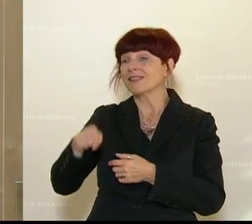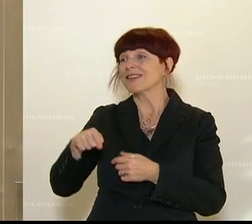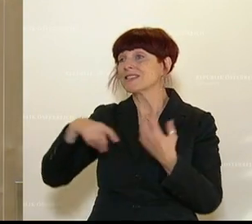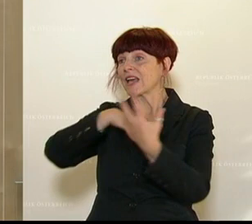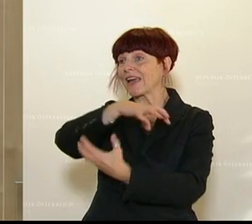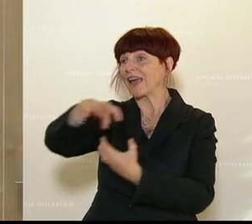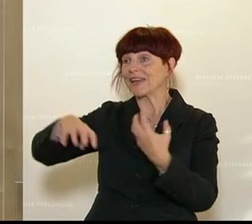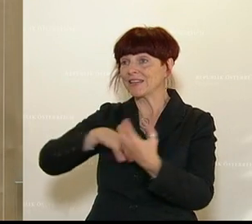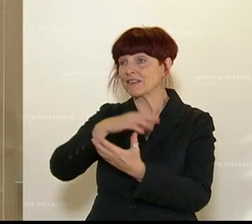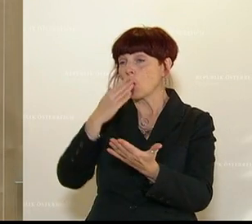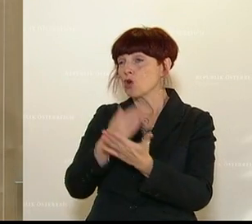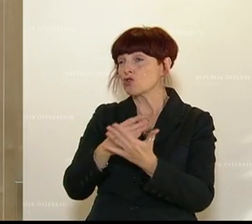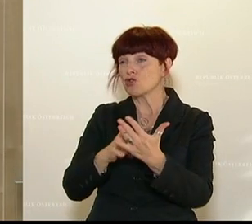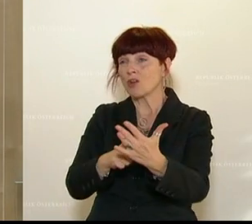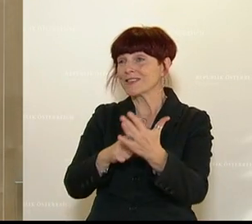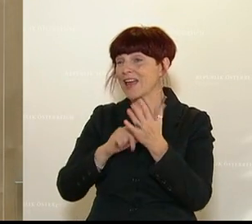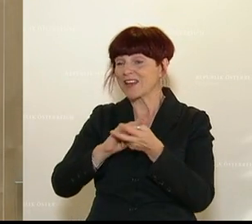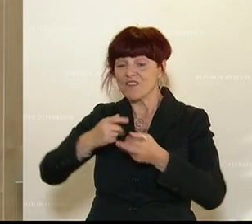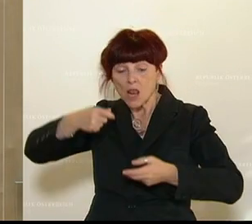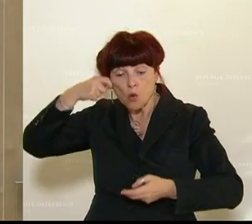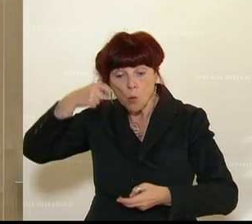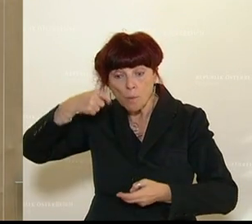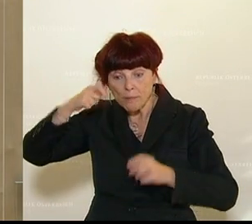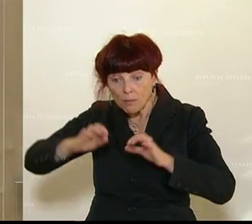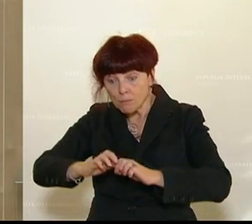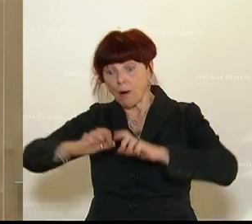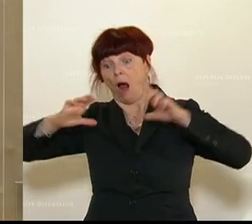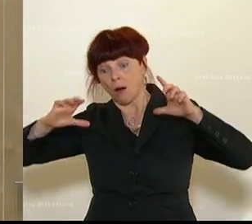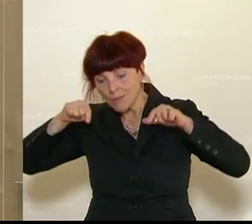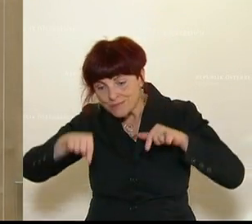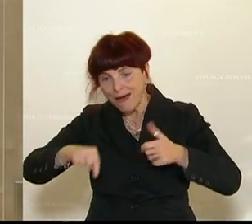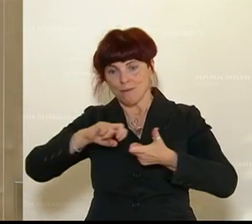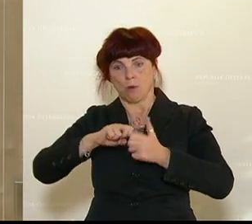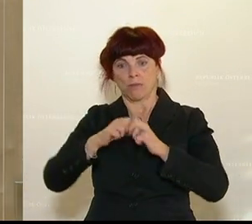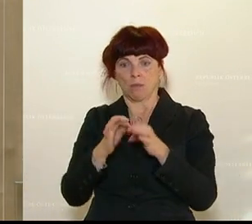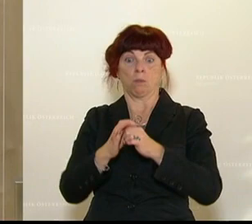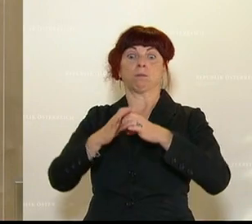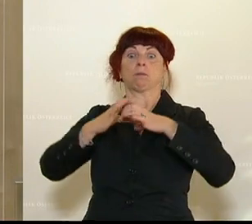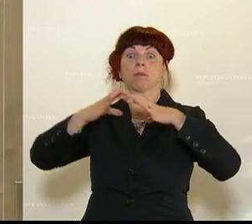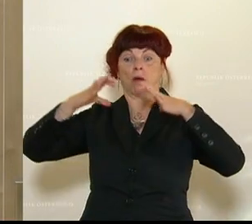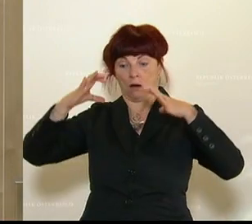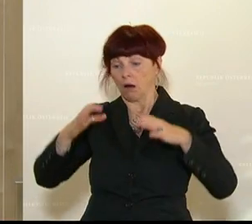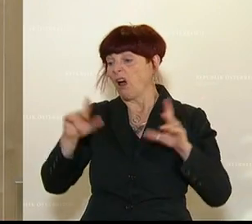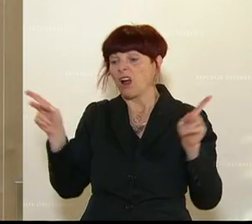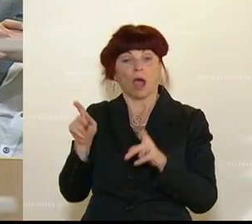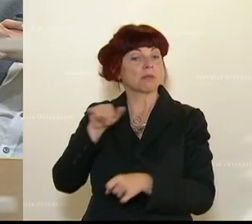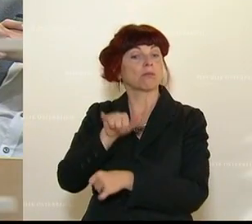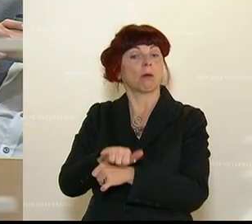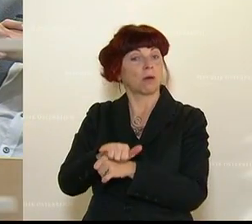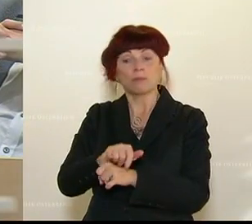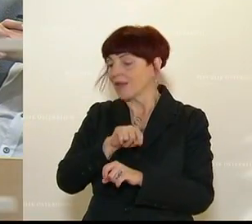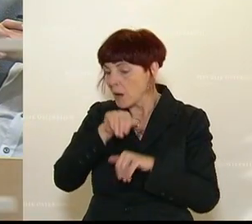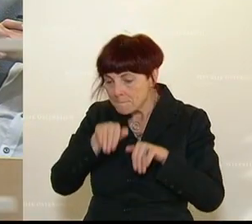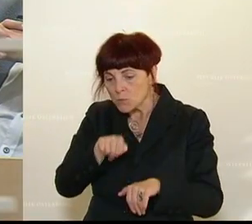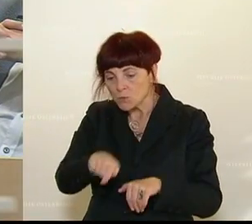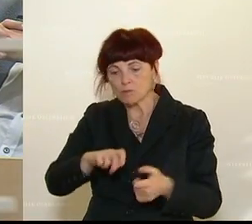das bestehende Probleme radikal aufdeckt. Und bestehende Probleme können nicht gelöst werden, indem wir sie ignorieren, sondern wir müssen sie angehen